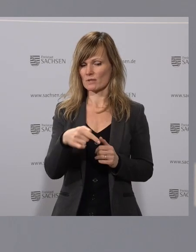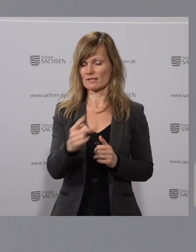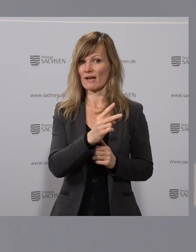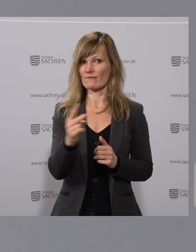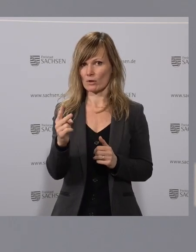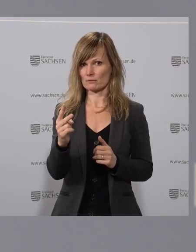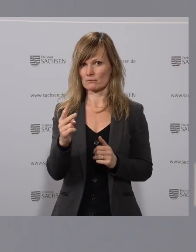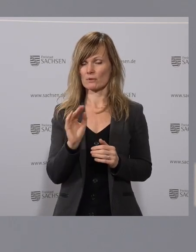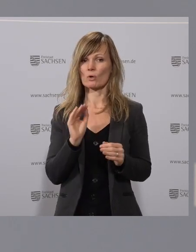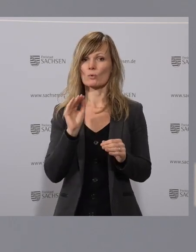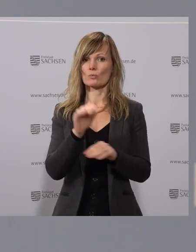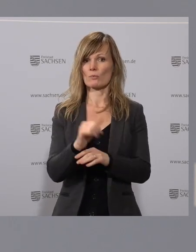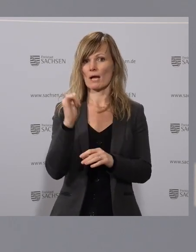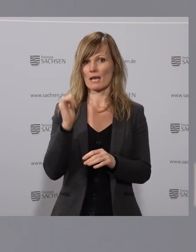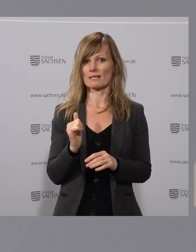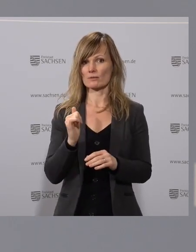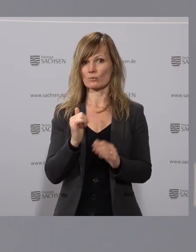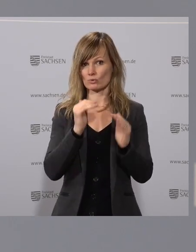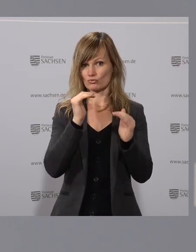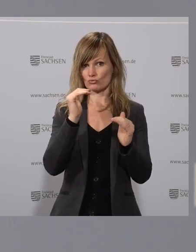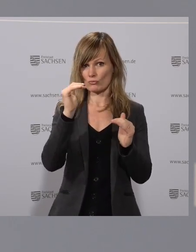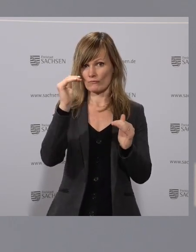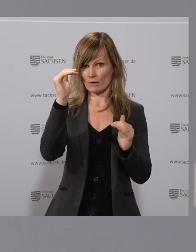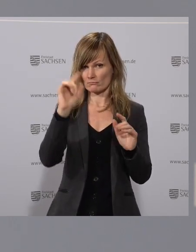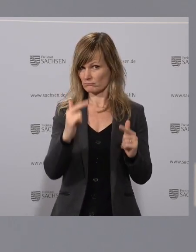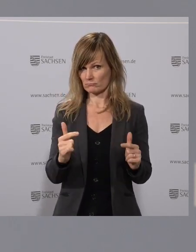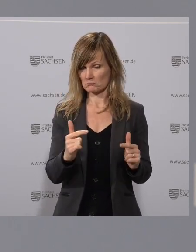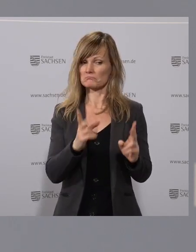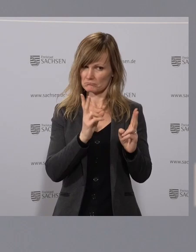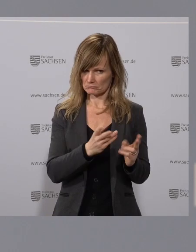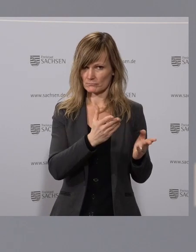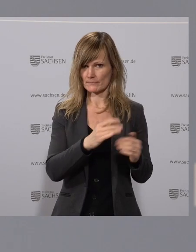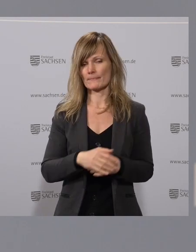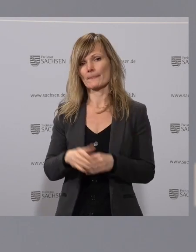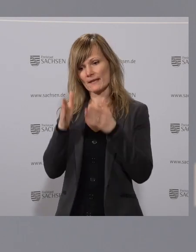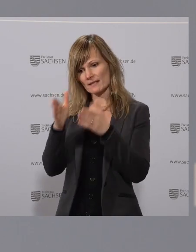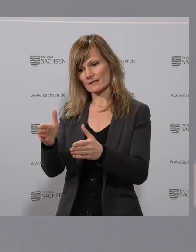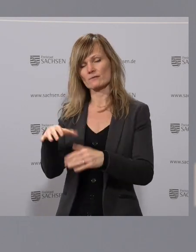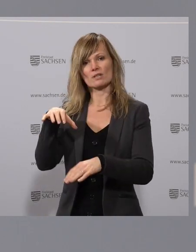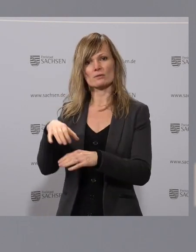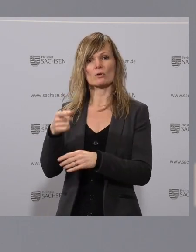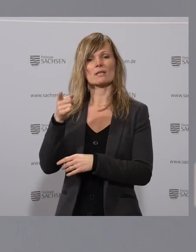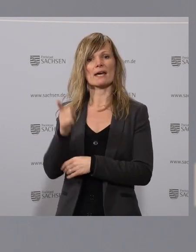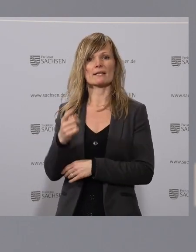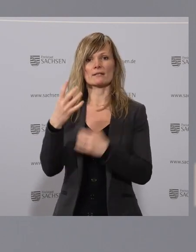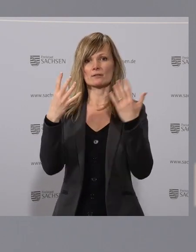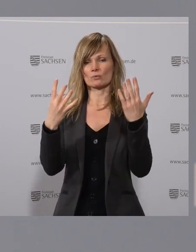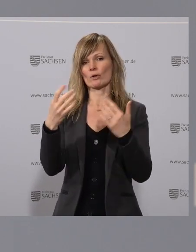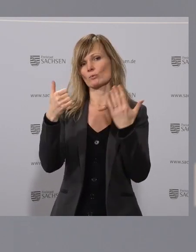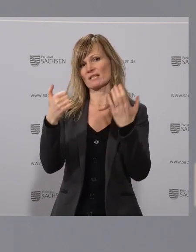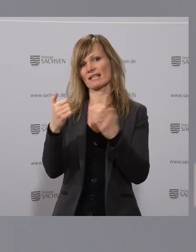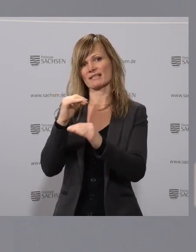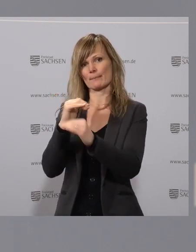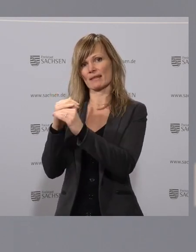Tagen keine Überlastungsstufe erreichen, nach wie vor bestätigen können. Auf den Intensivstationen haben wir 169 Betten belegt.